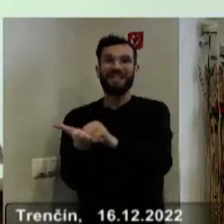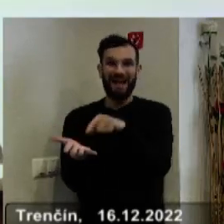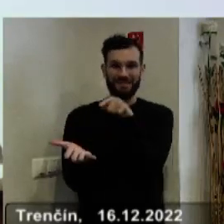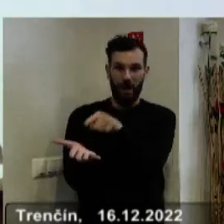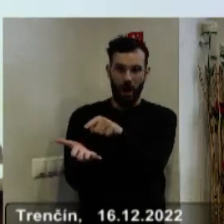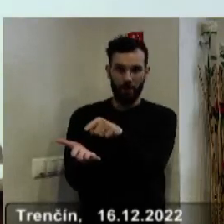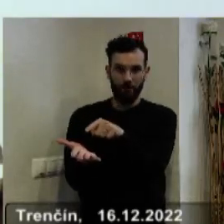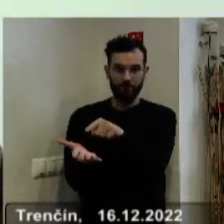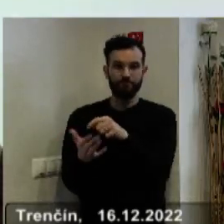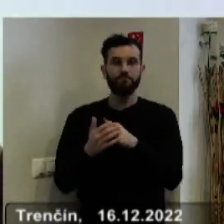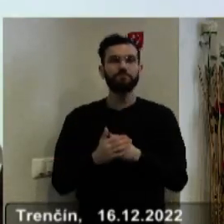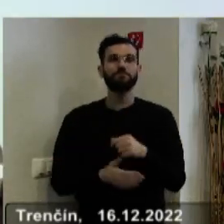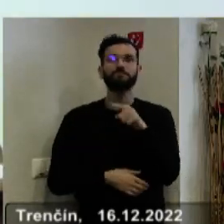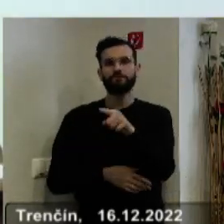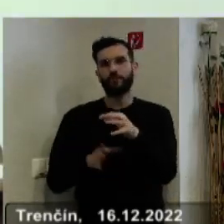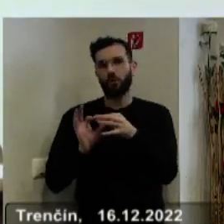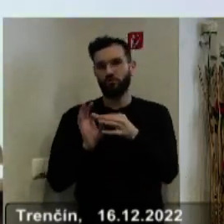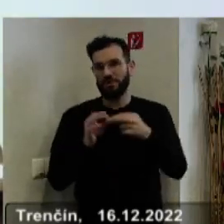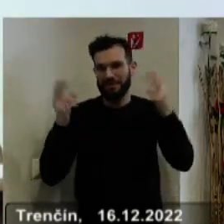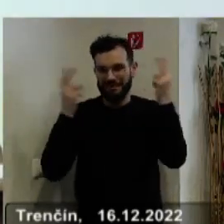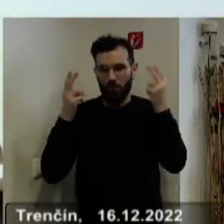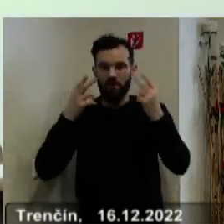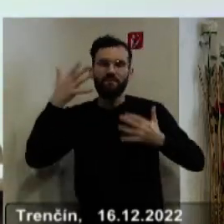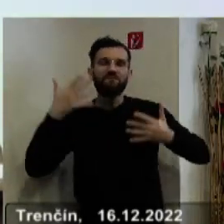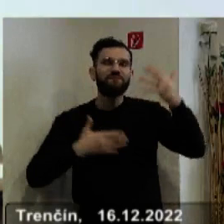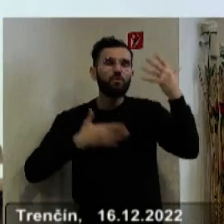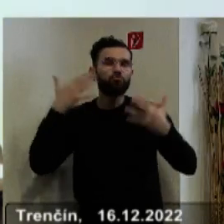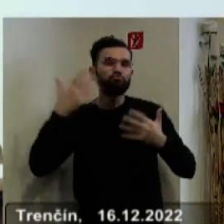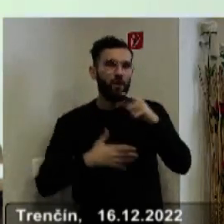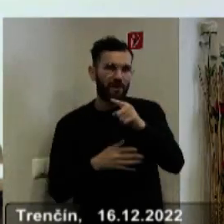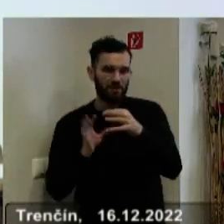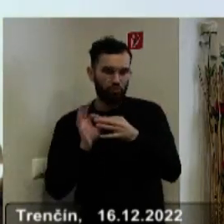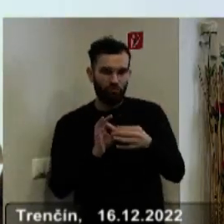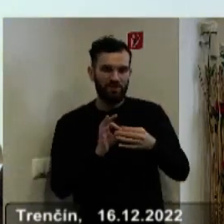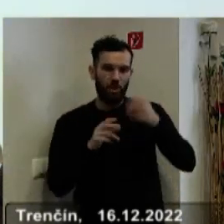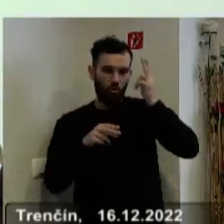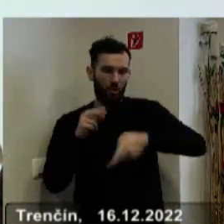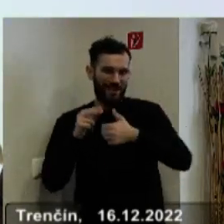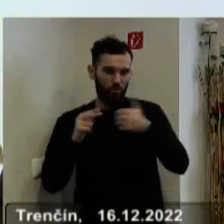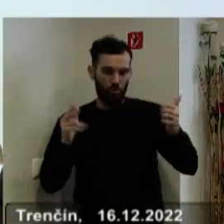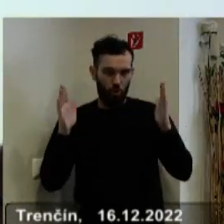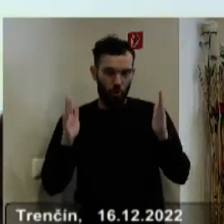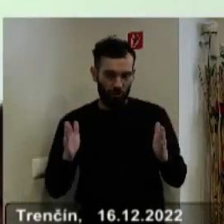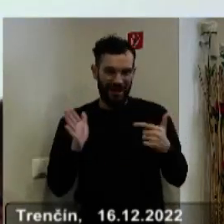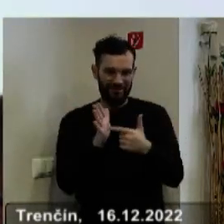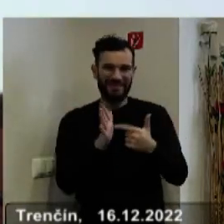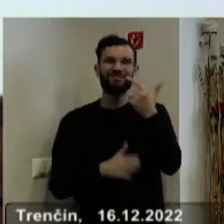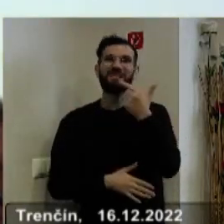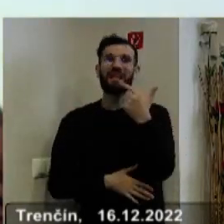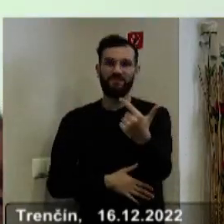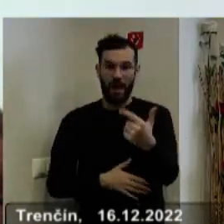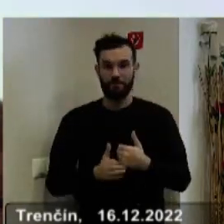podlieha zúčtovaniu ku koncu roku 2022.